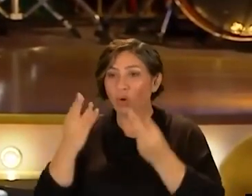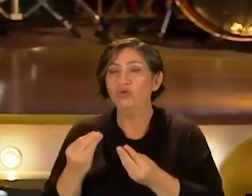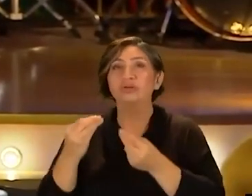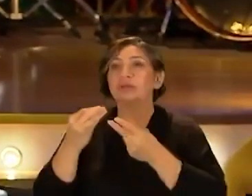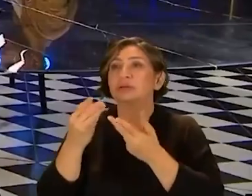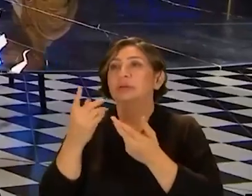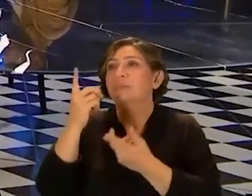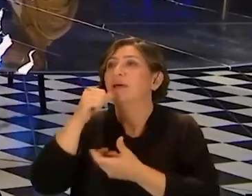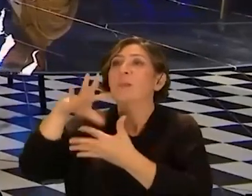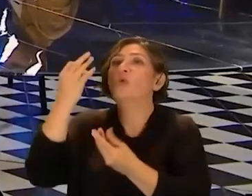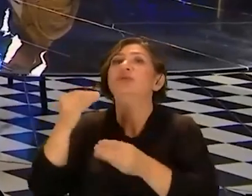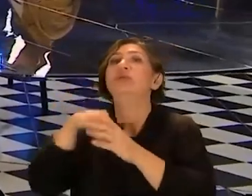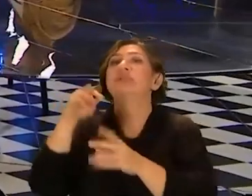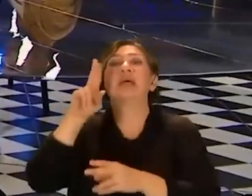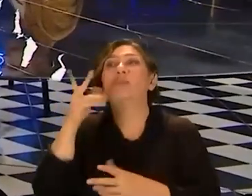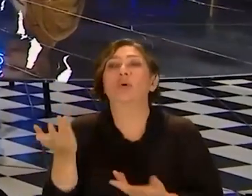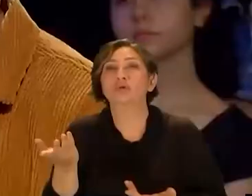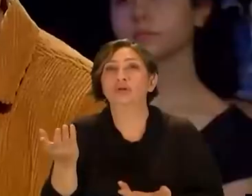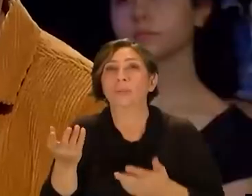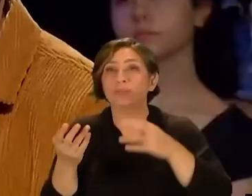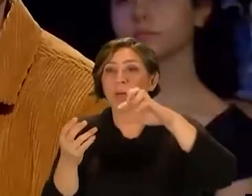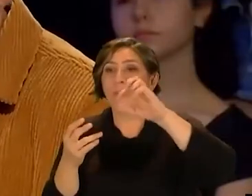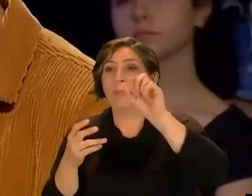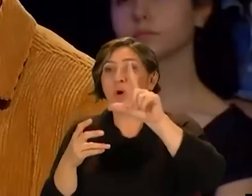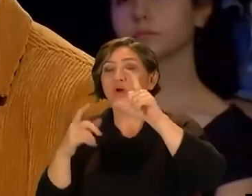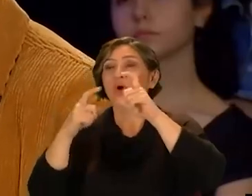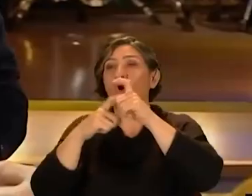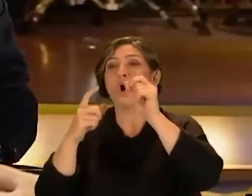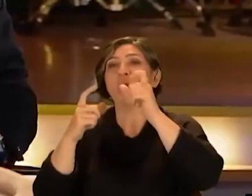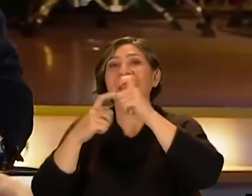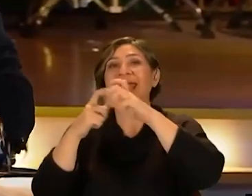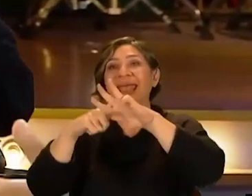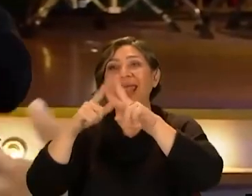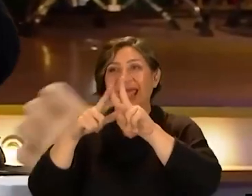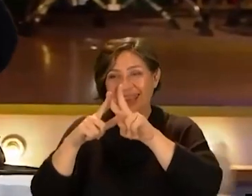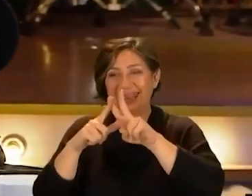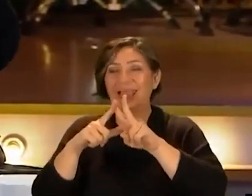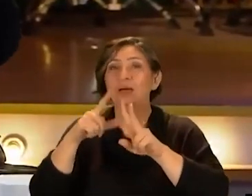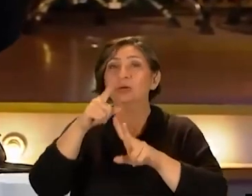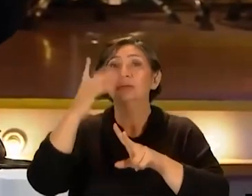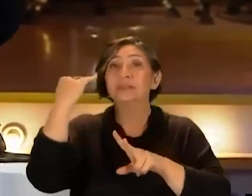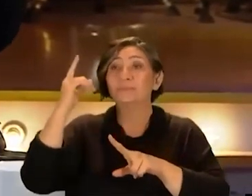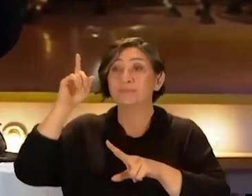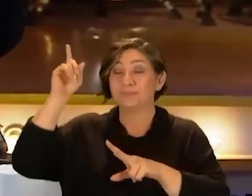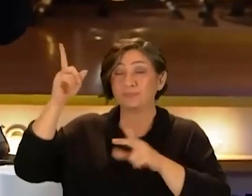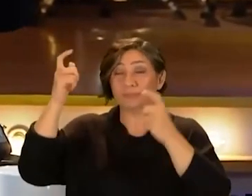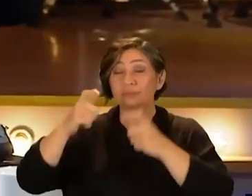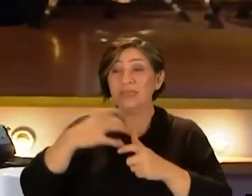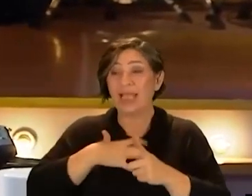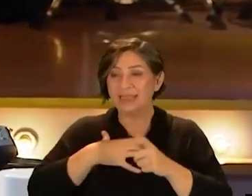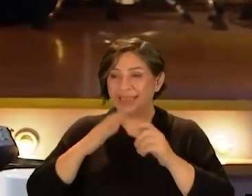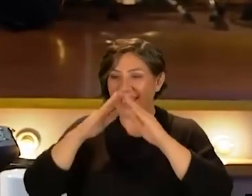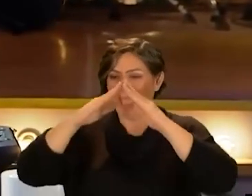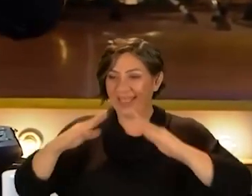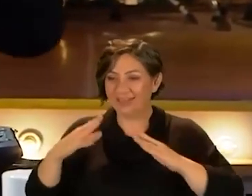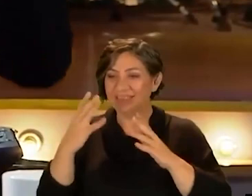adam olduğu için tanımıyoruz Paul Gogen'in son Tahiti'de kendi